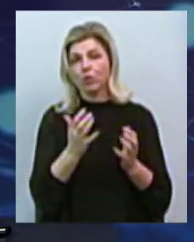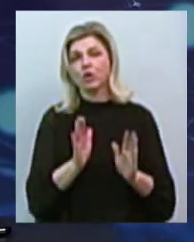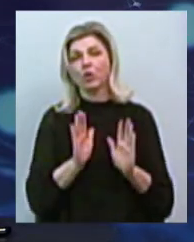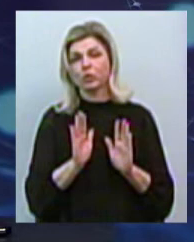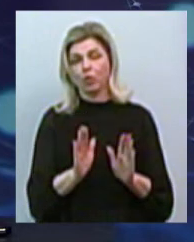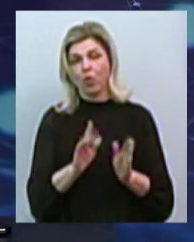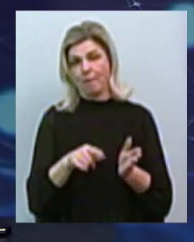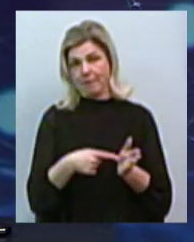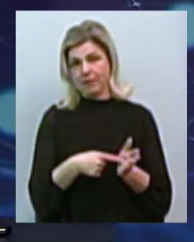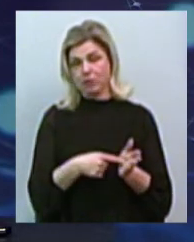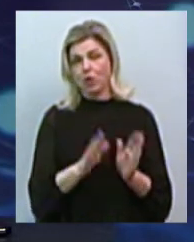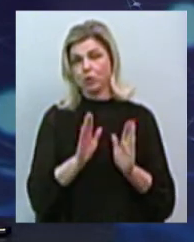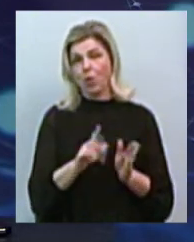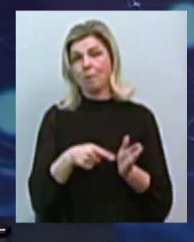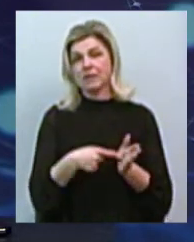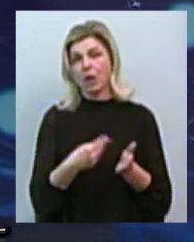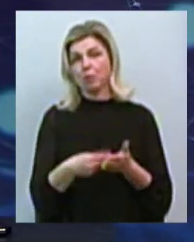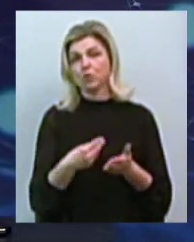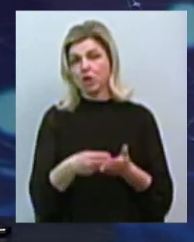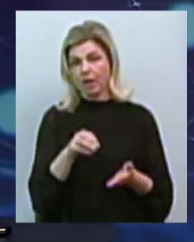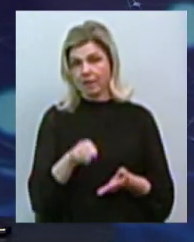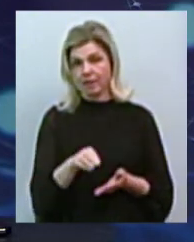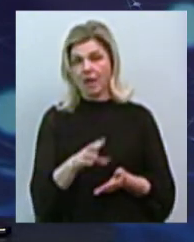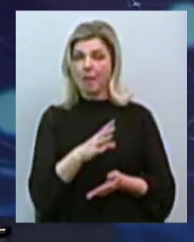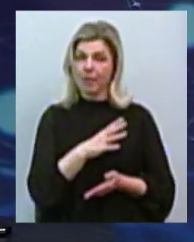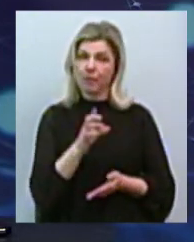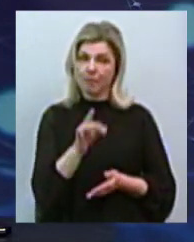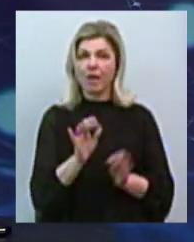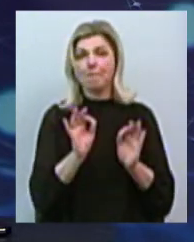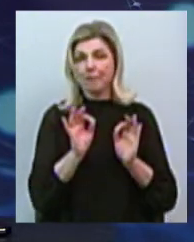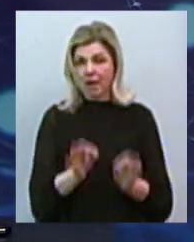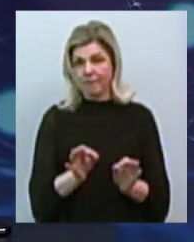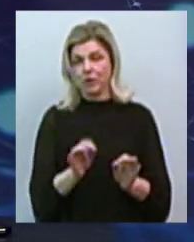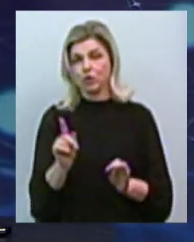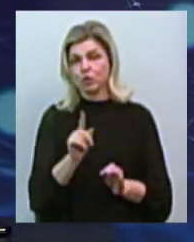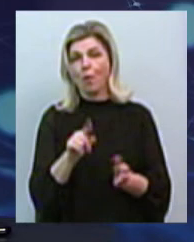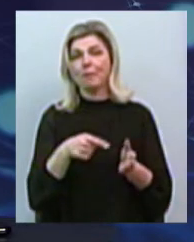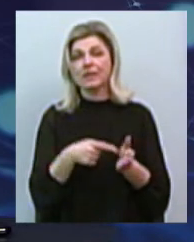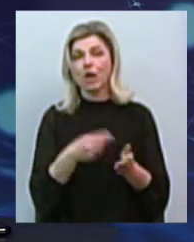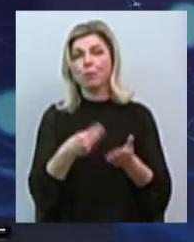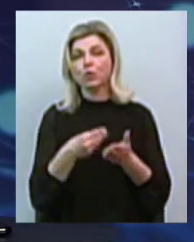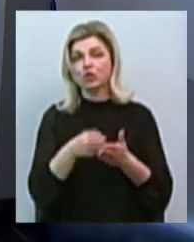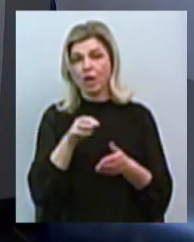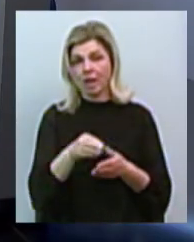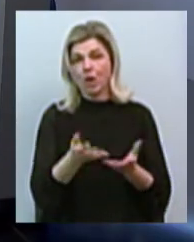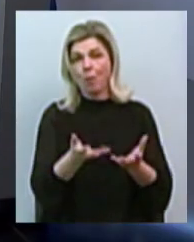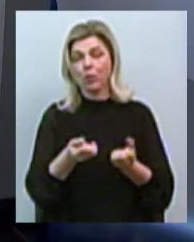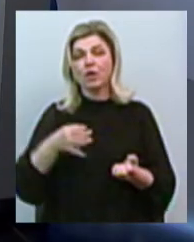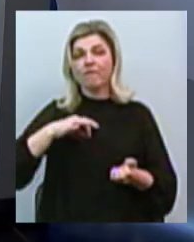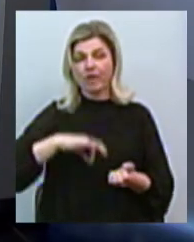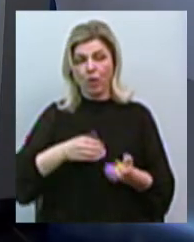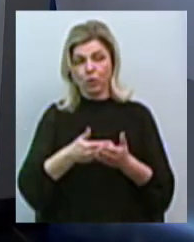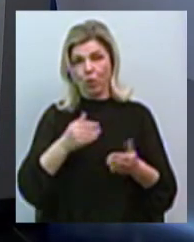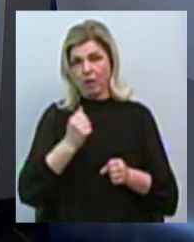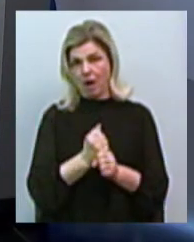міста, лише міський бюджет. І було б цілком логічно, щоб міський бюджет отримував вигоду від діяльності